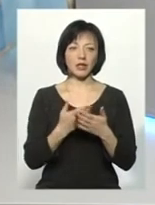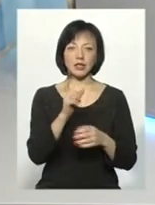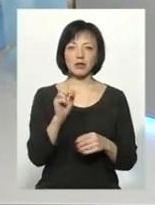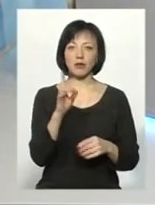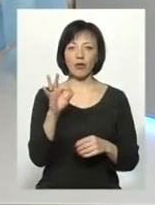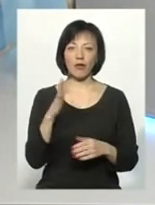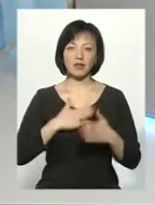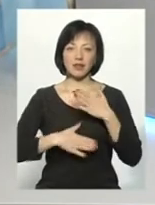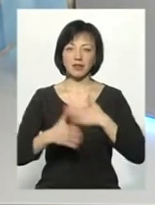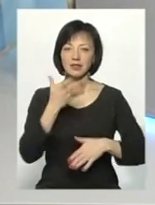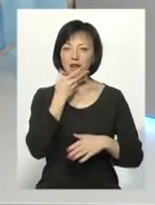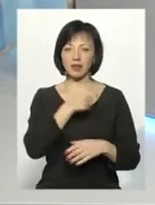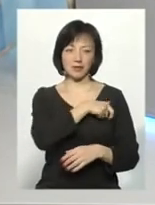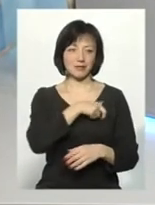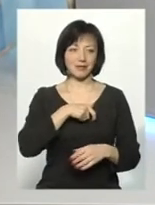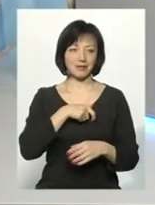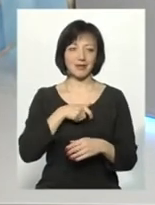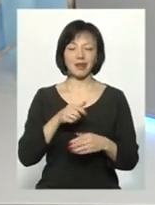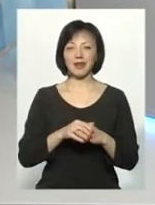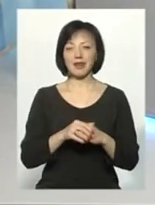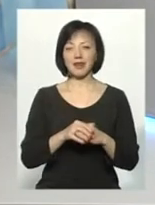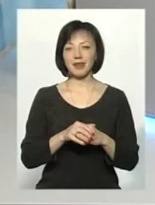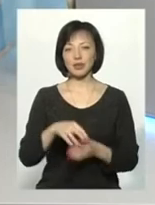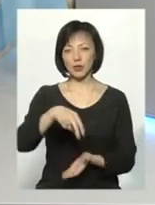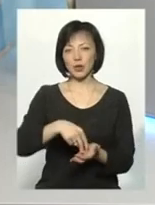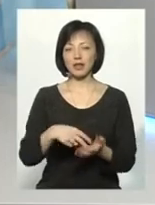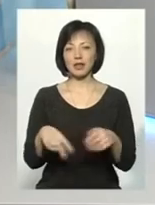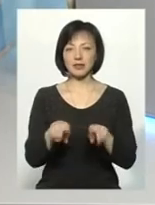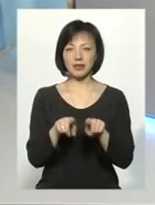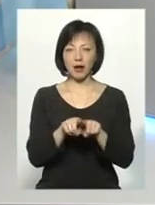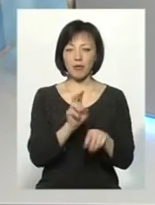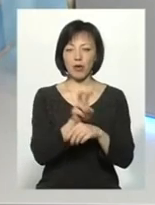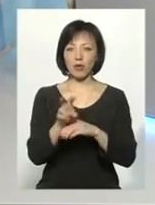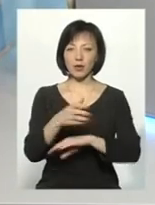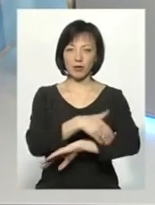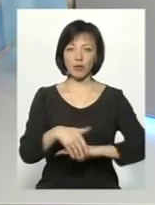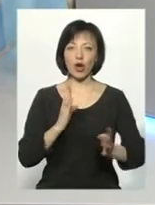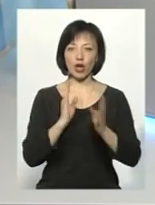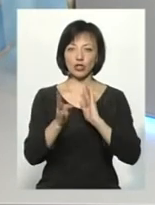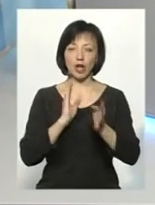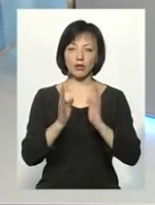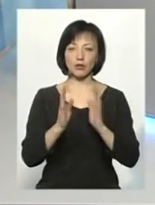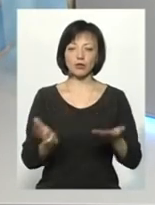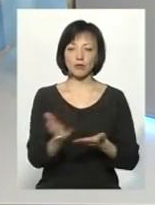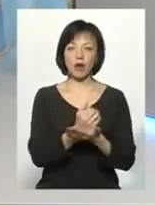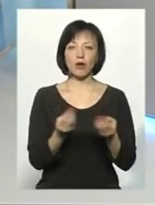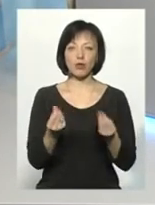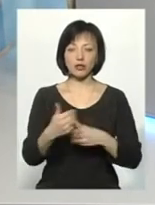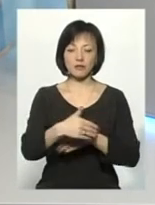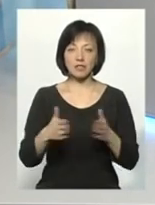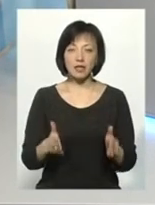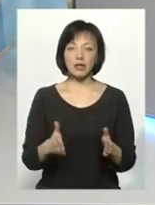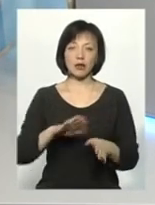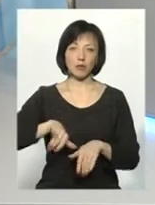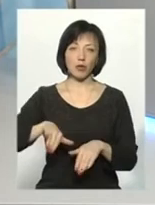довольний, з гарним ідентифікатором. Стоїть, і так само вони ходять по Хрещатику, збирають кошти в скриньки, і потім